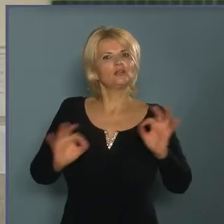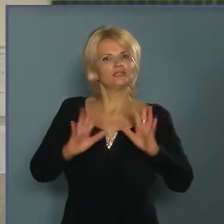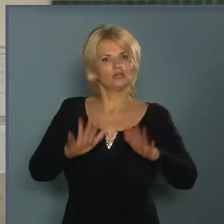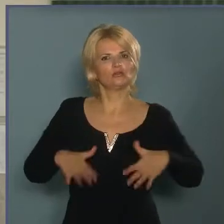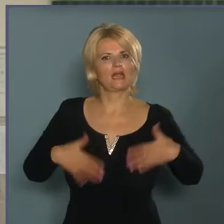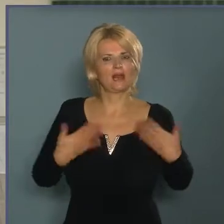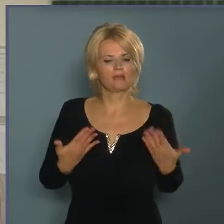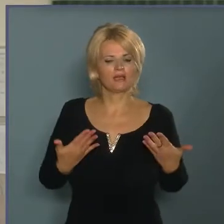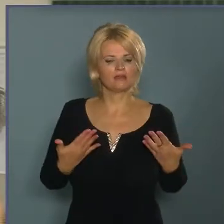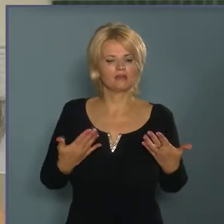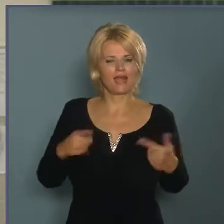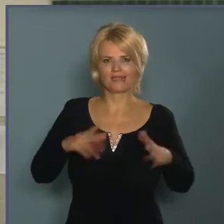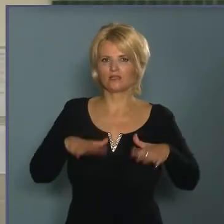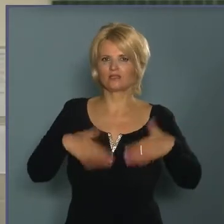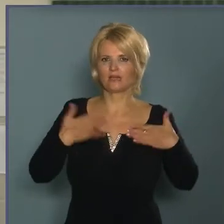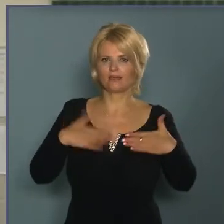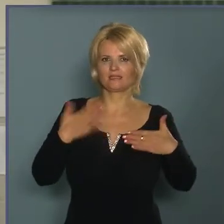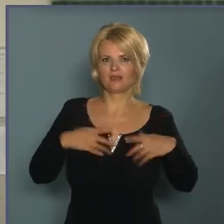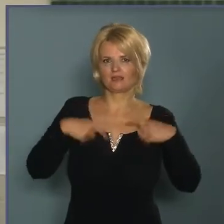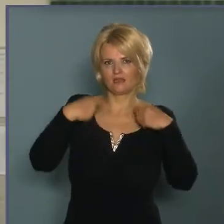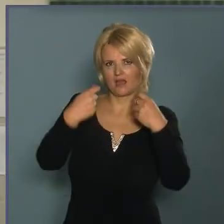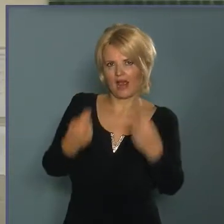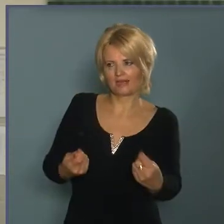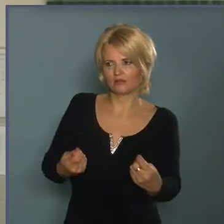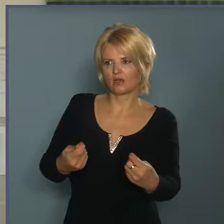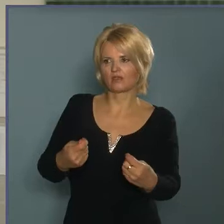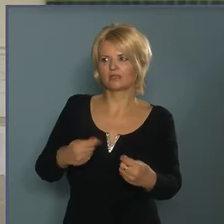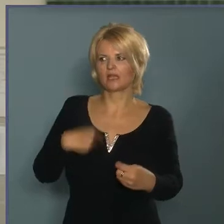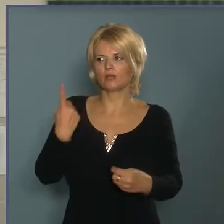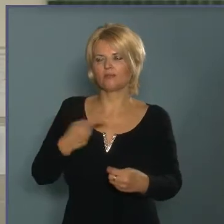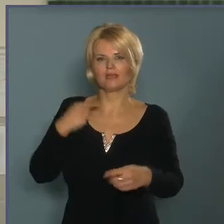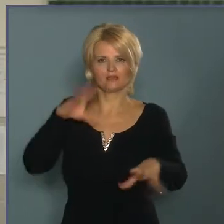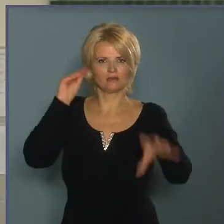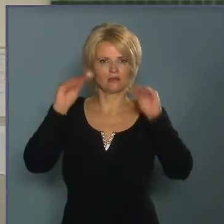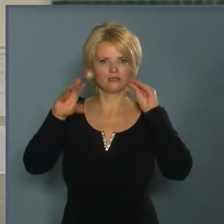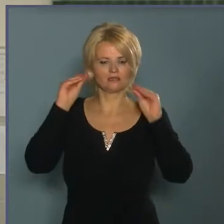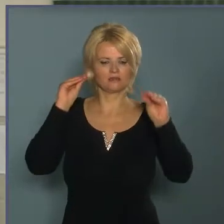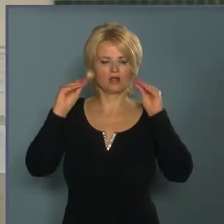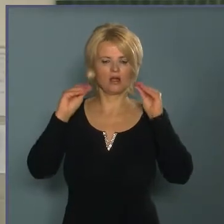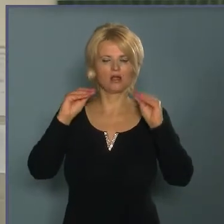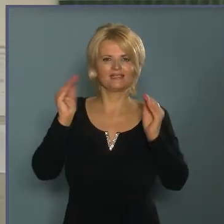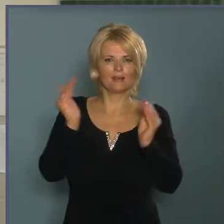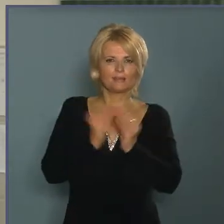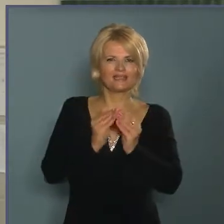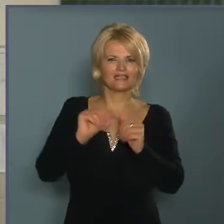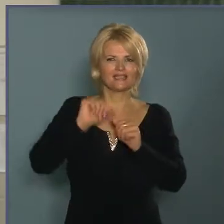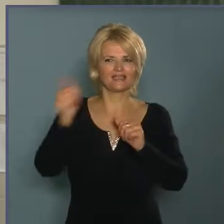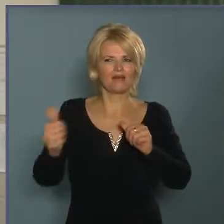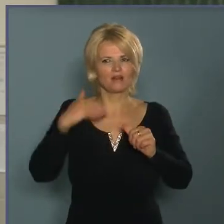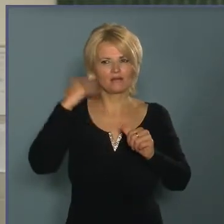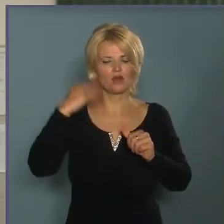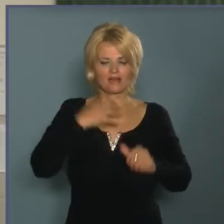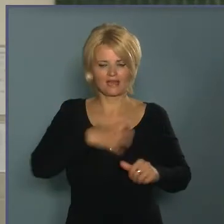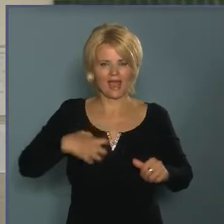jutottak el hozzám. És ezt az élményt szeretnék átadni, ezeket az élményeket, amiket mi tapasztaltunk, a kicsi tábori falvakban, Erdélyben, a